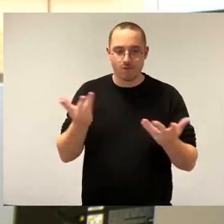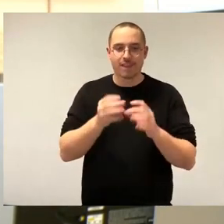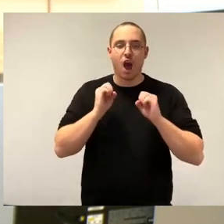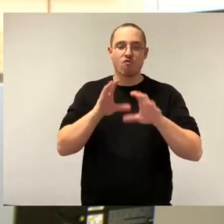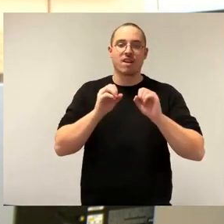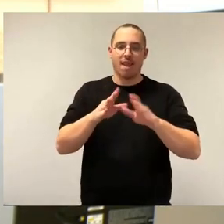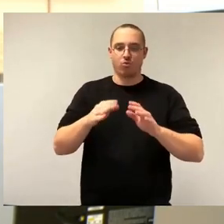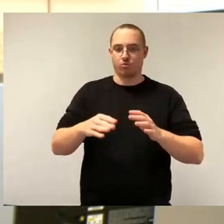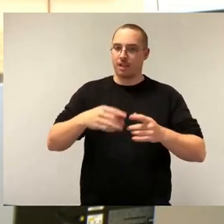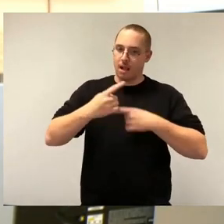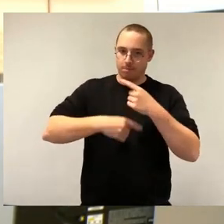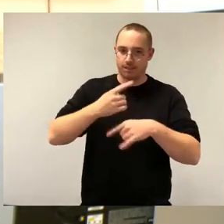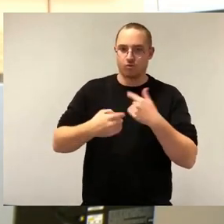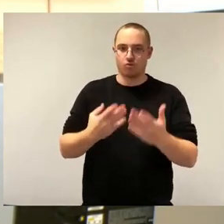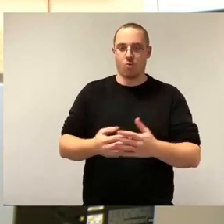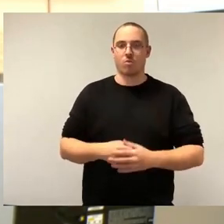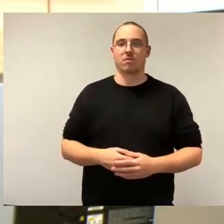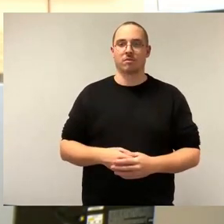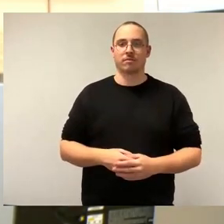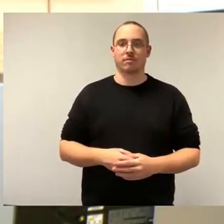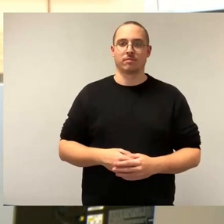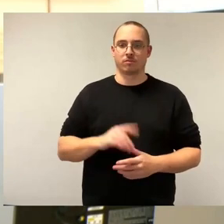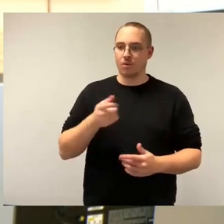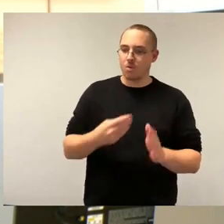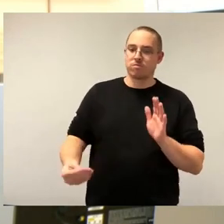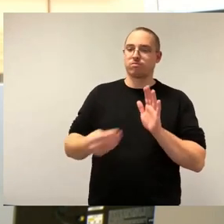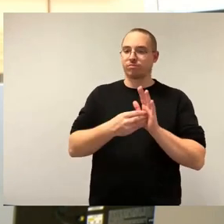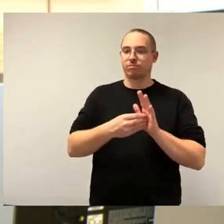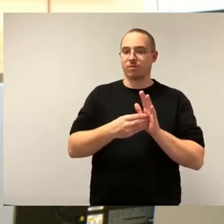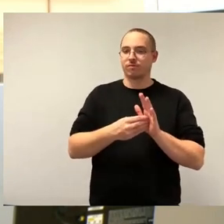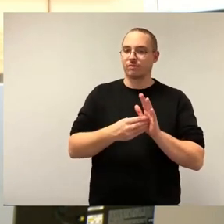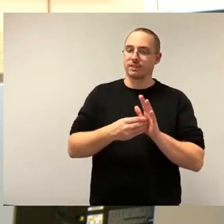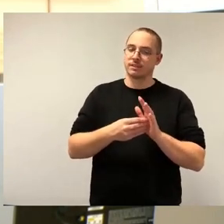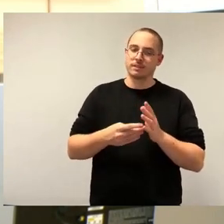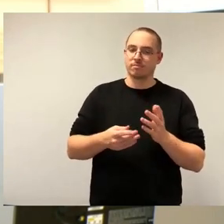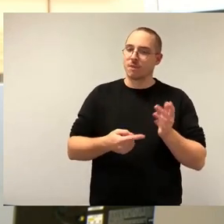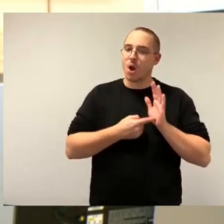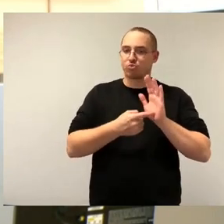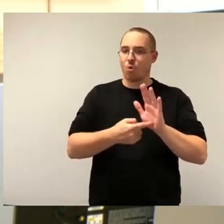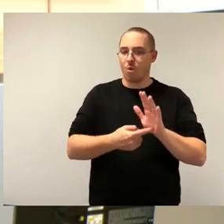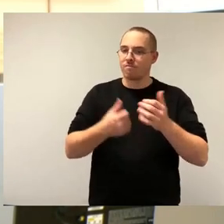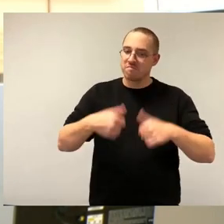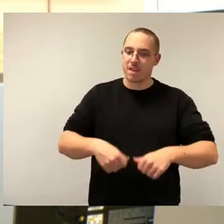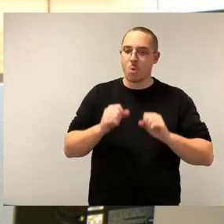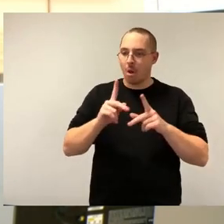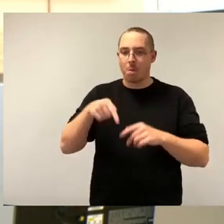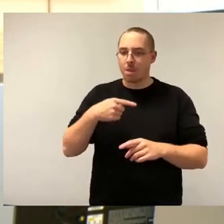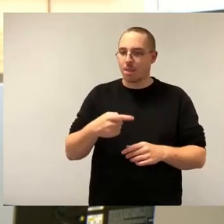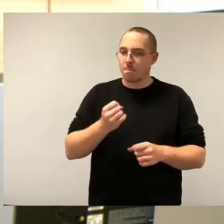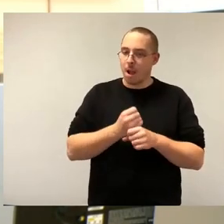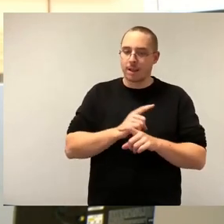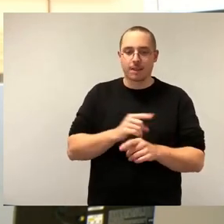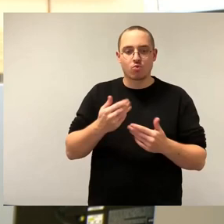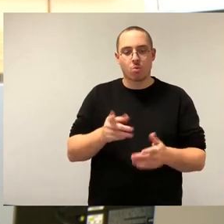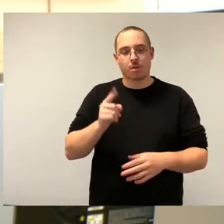gibt, die dann auch ein Bußgeld nach sich zieht. Aber, wie gesagt, das ist keine Entscheidung in Dresden, sondern die wurde